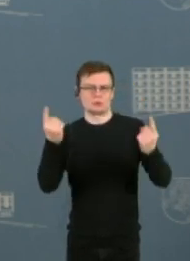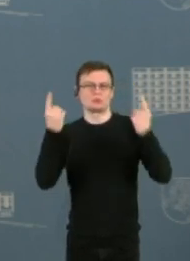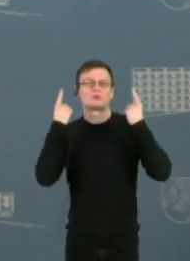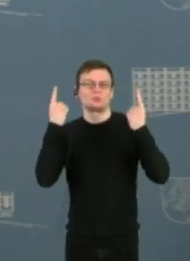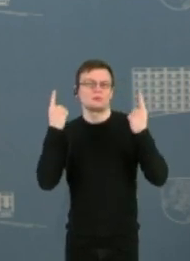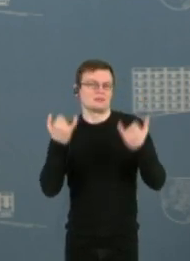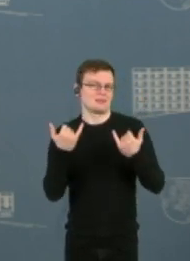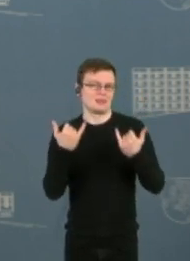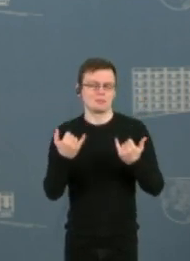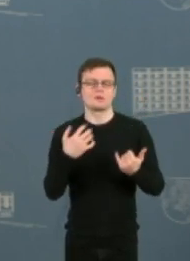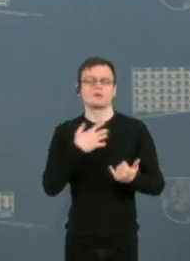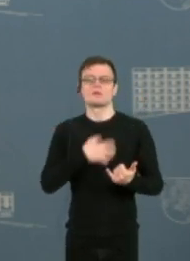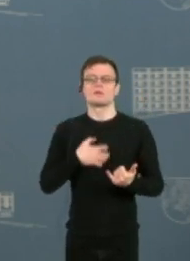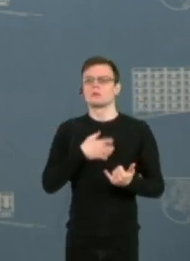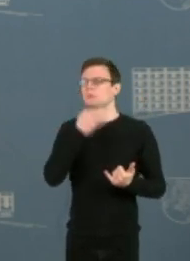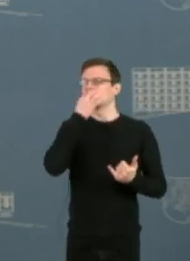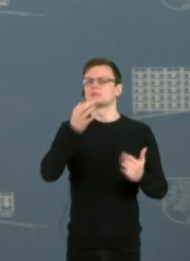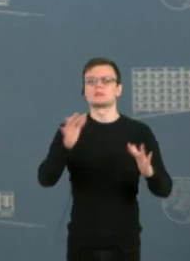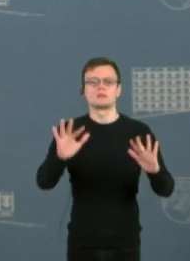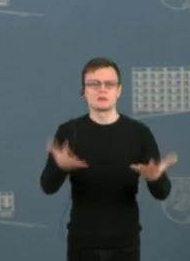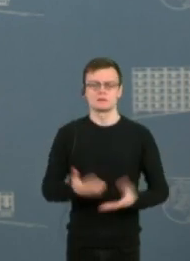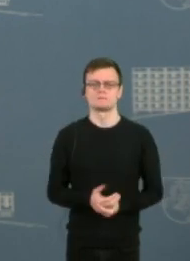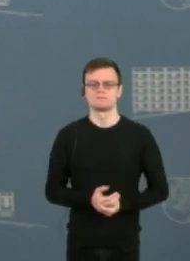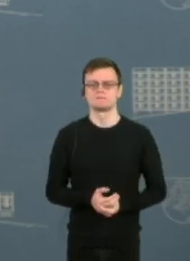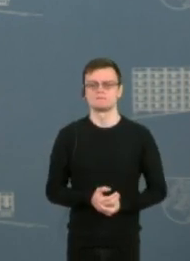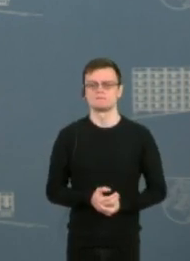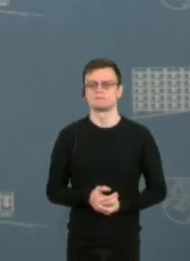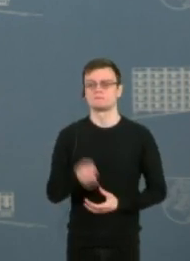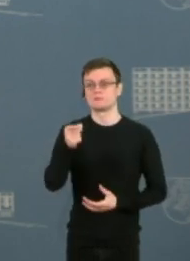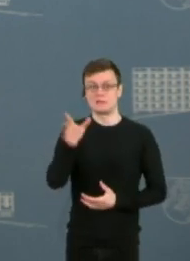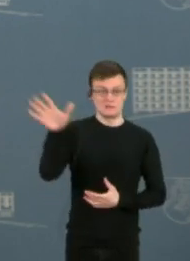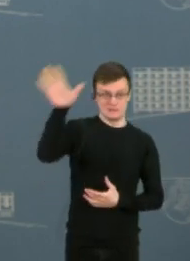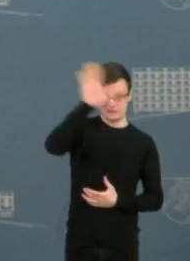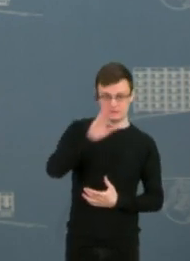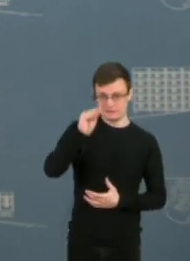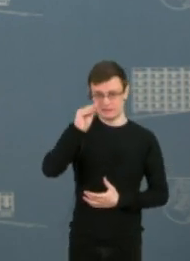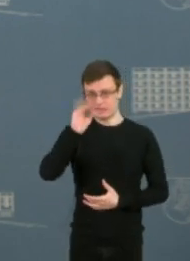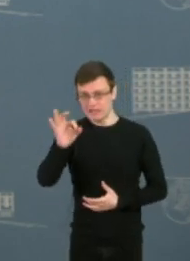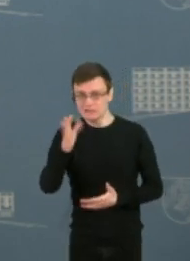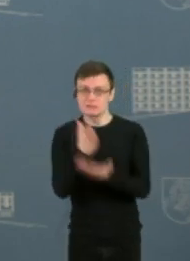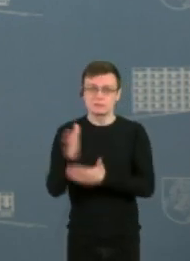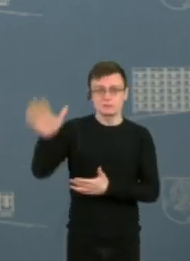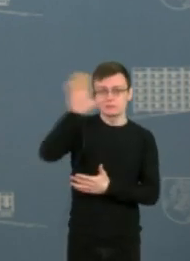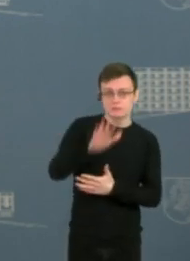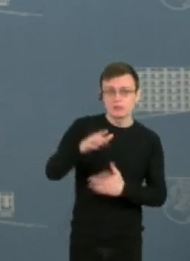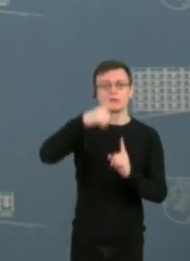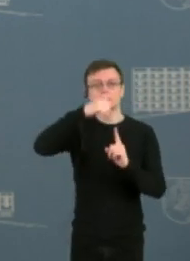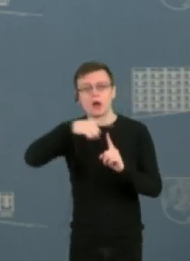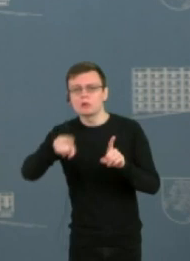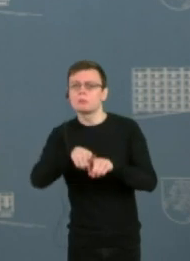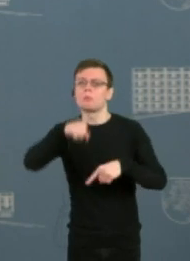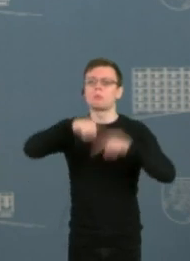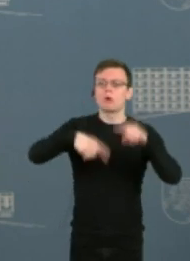proga, vart apaminėti, kad šio regiono tautos ir politikai pasisakė už šią